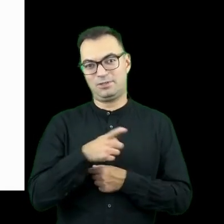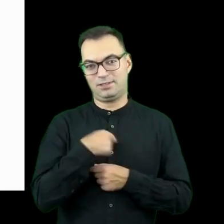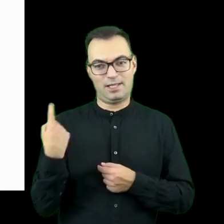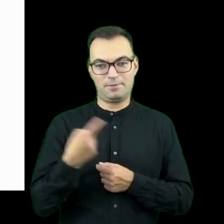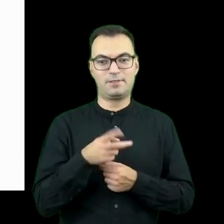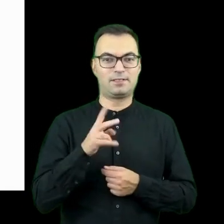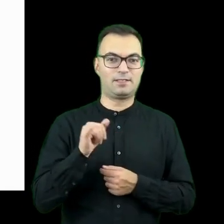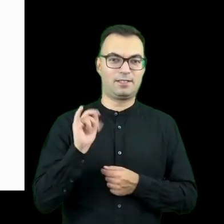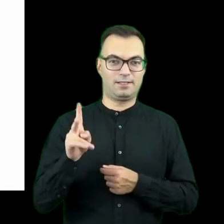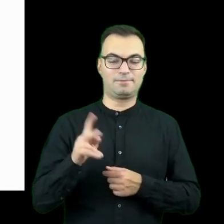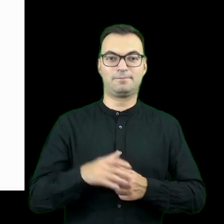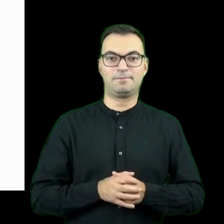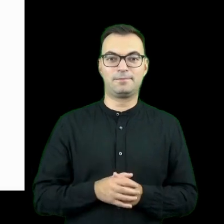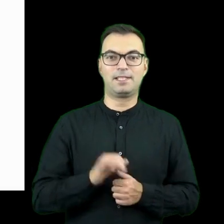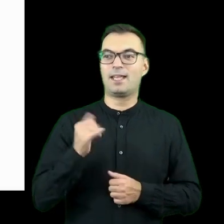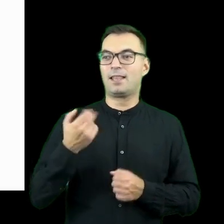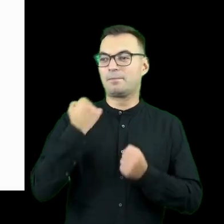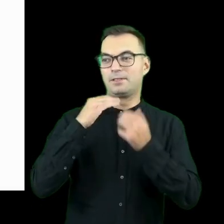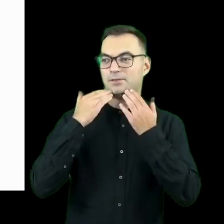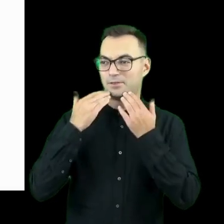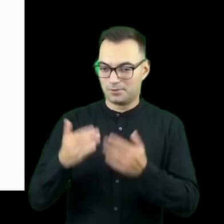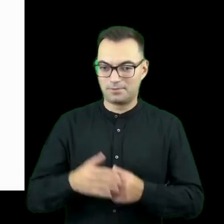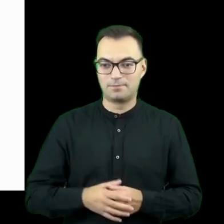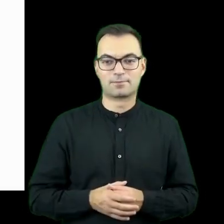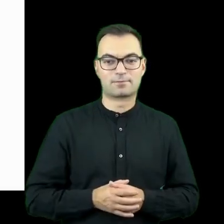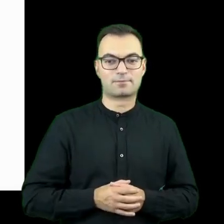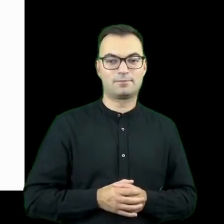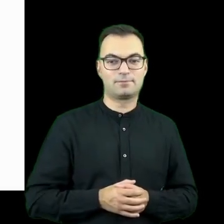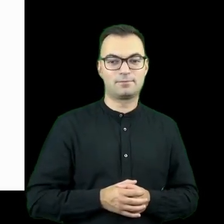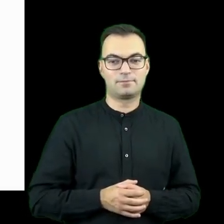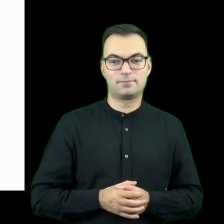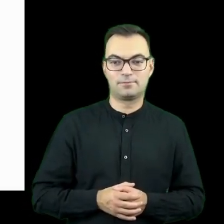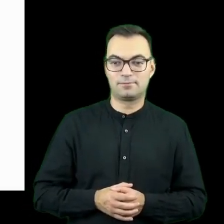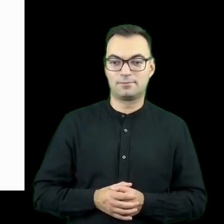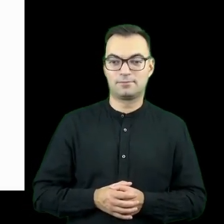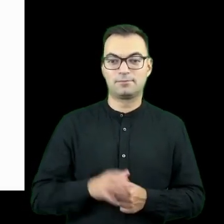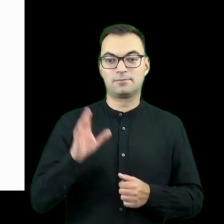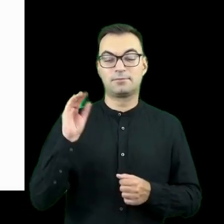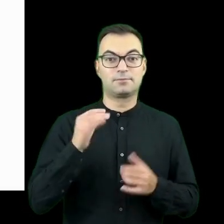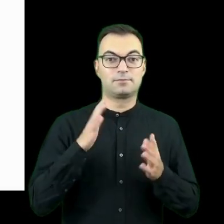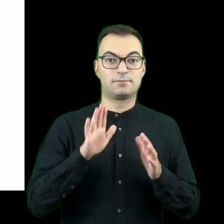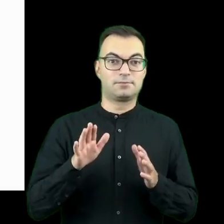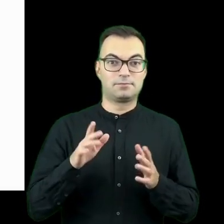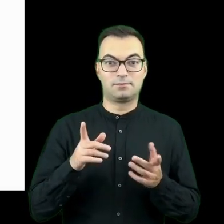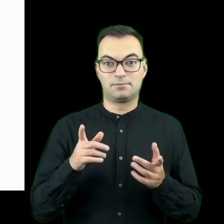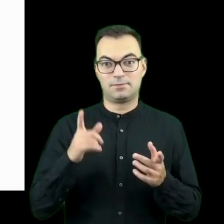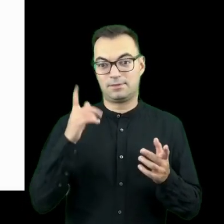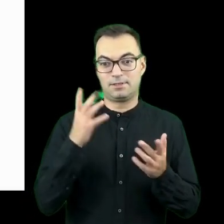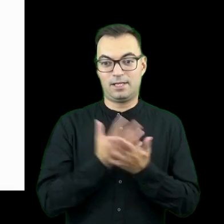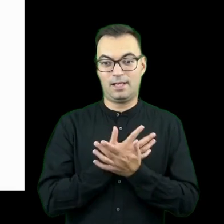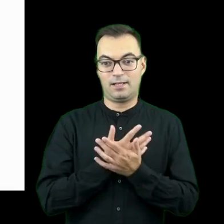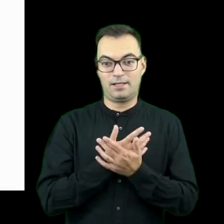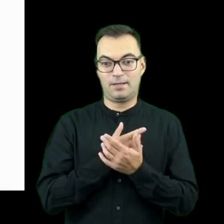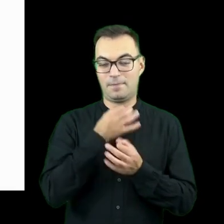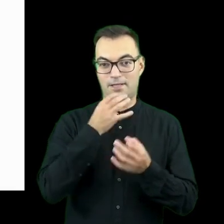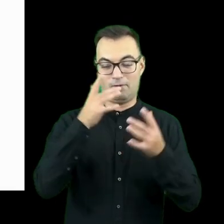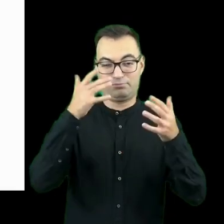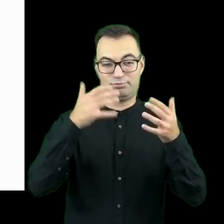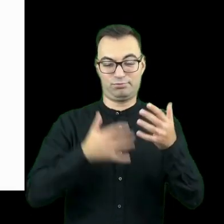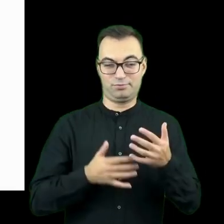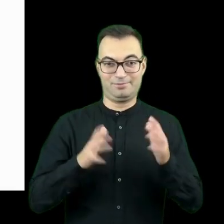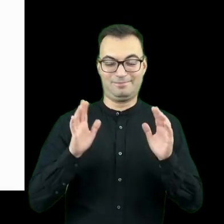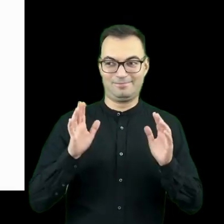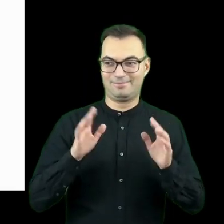inkubatora w Kiku. Janek, bardzo Ci dziękujemy. Jeżeli jeszcze macie jakąś pojawi się nagle lawinę pytań,